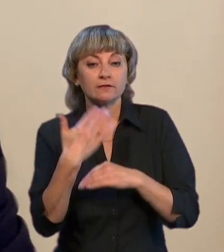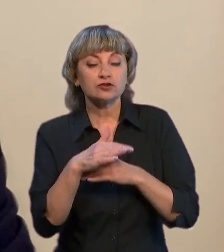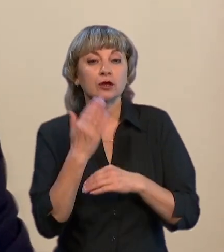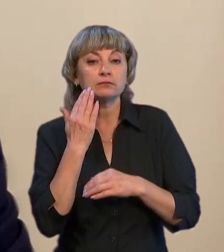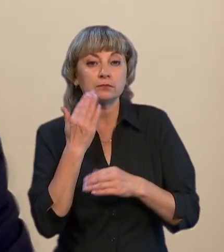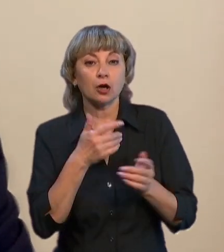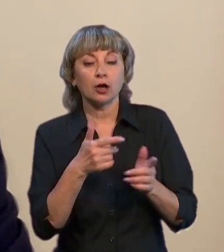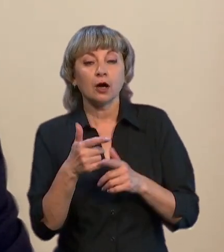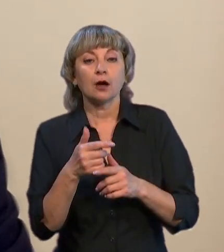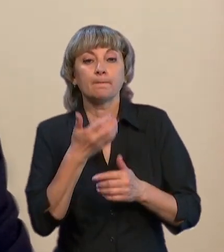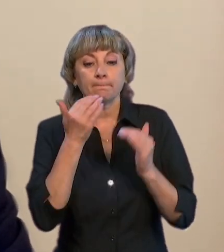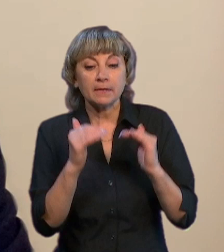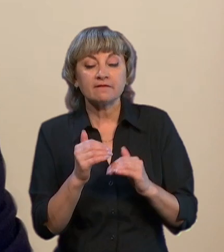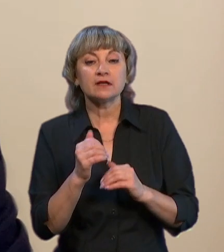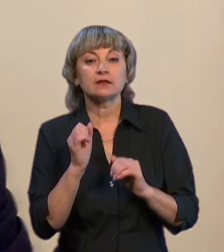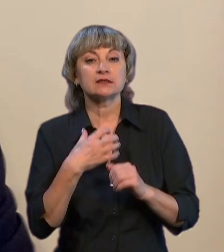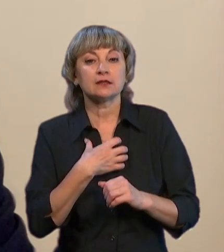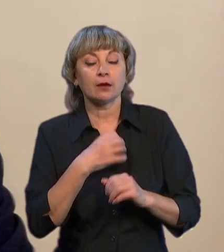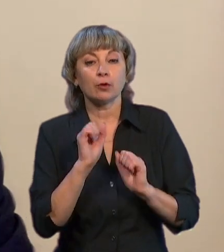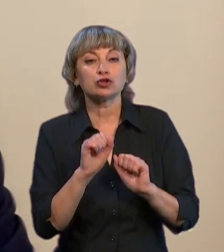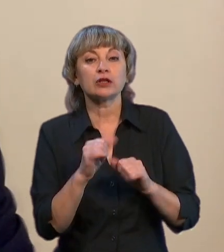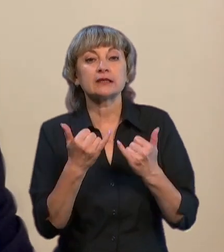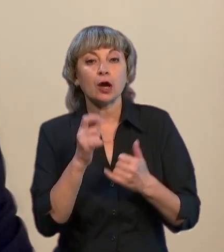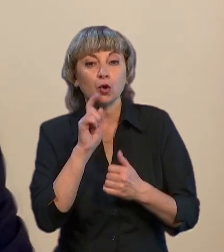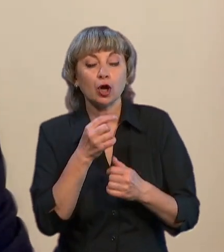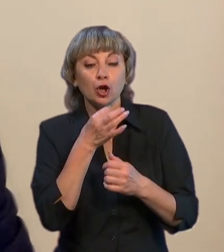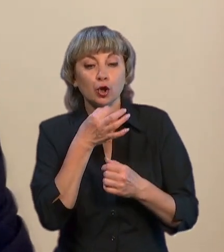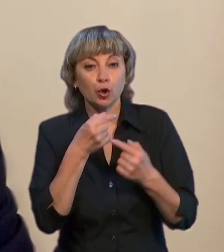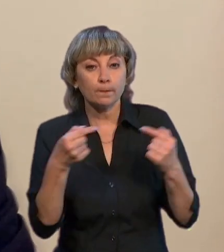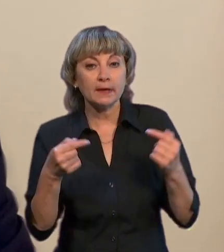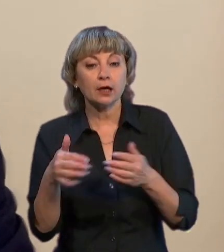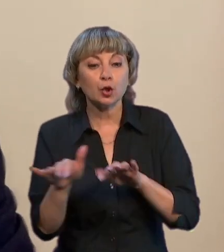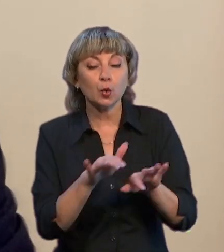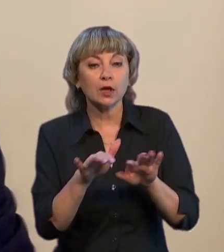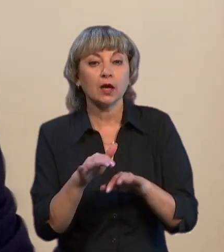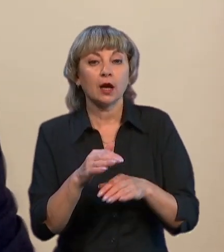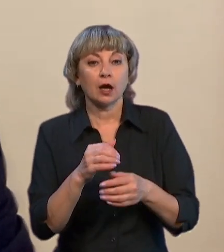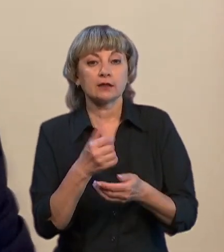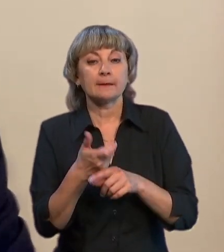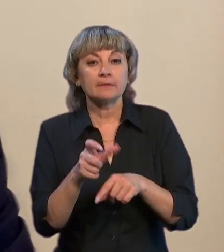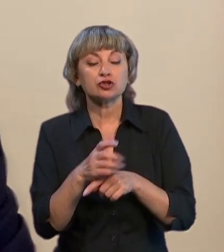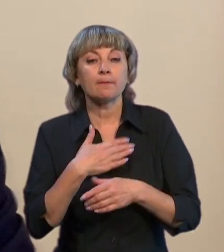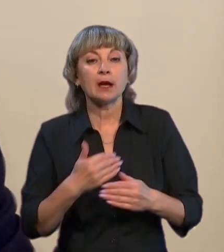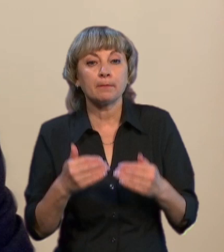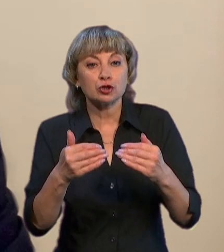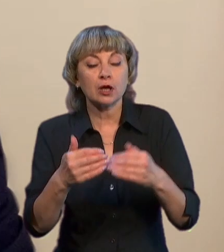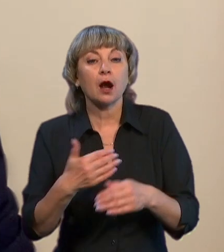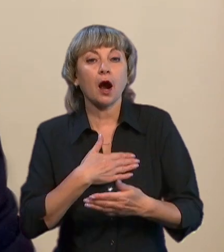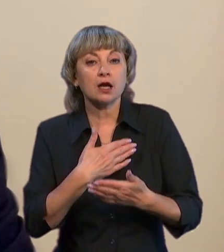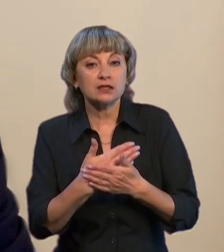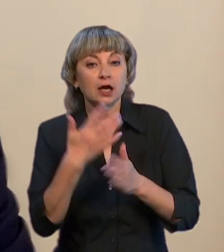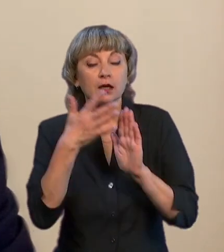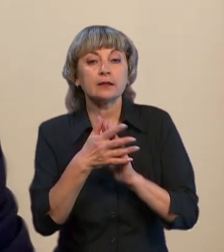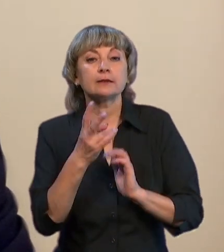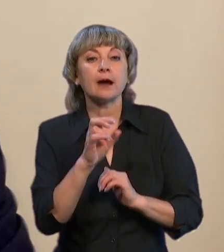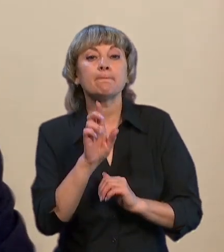що південь стратегічно можливий для України. І любі рухи, а тим більше ми просуваємося активніше, зрозуміло, на